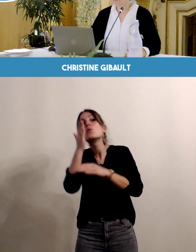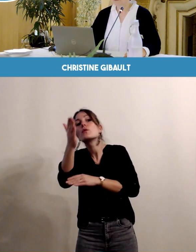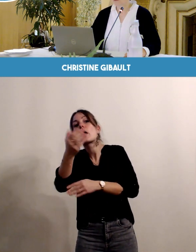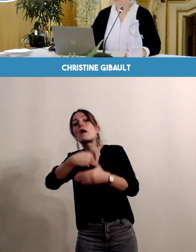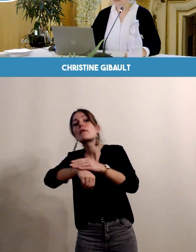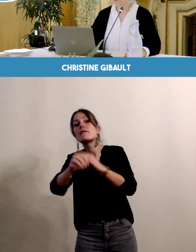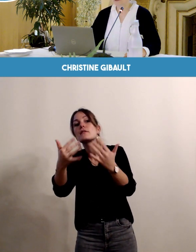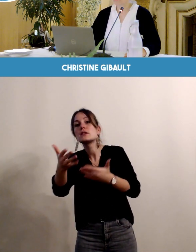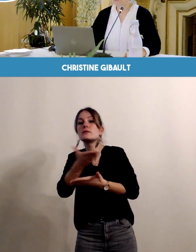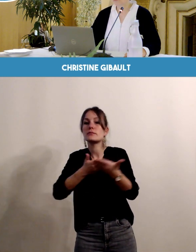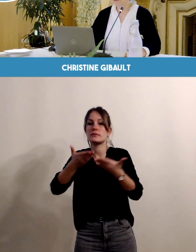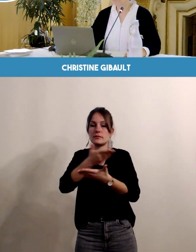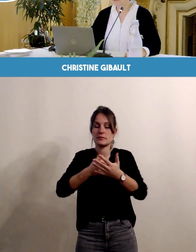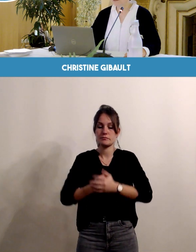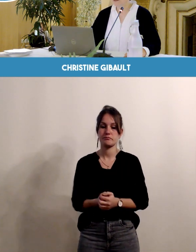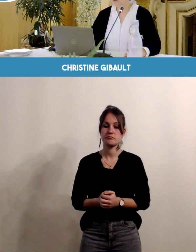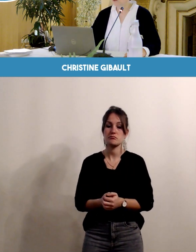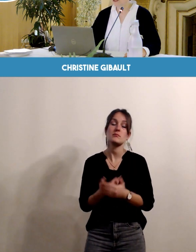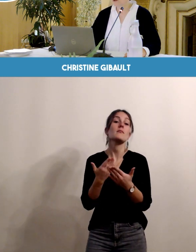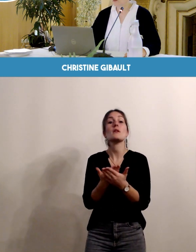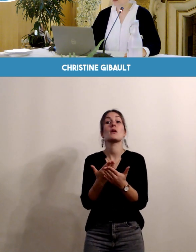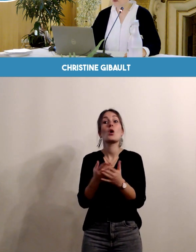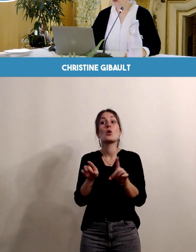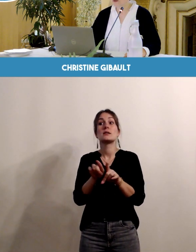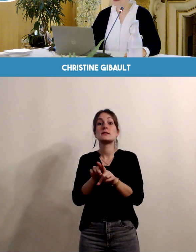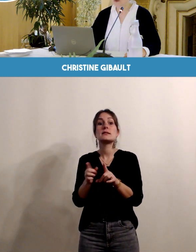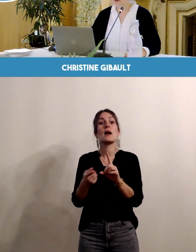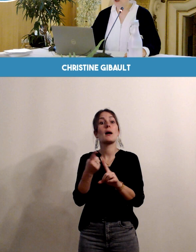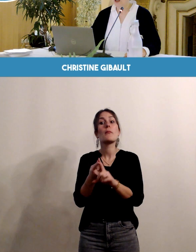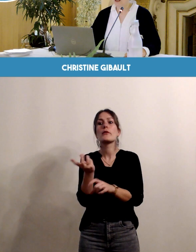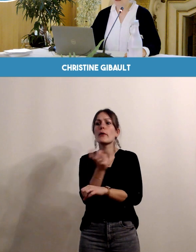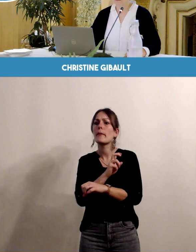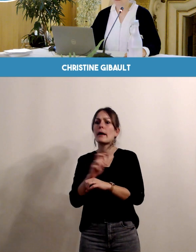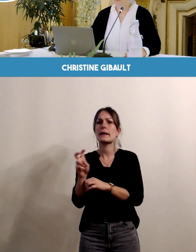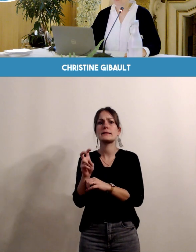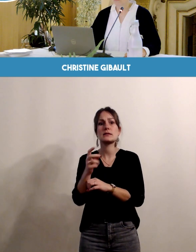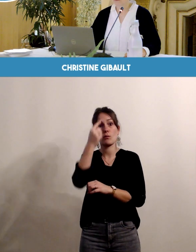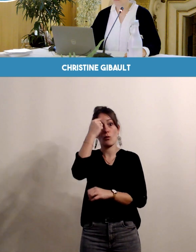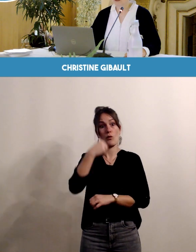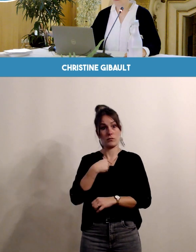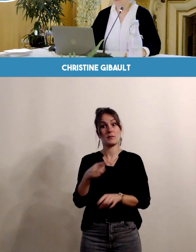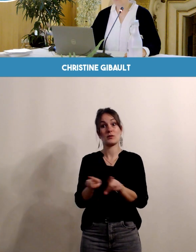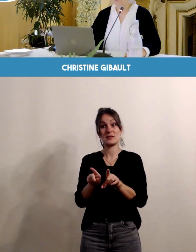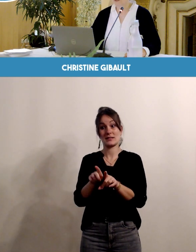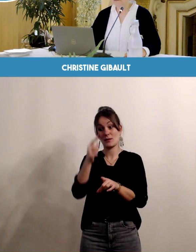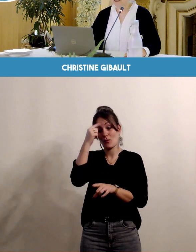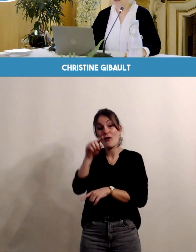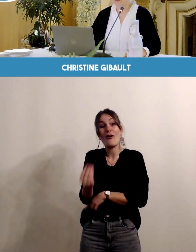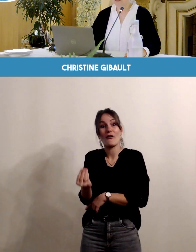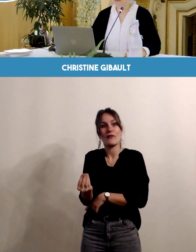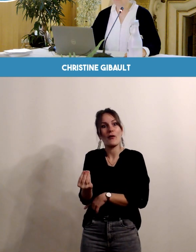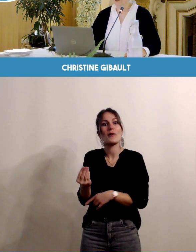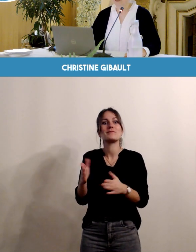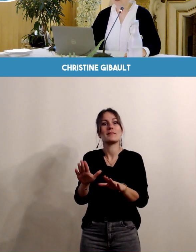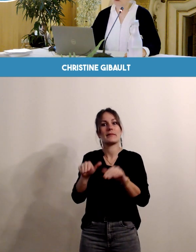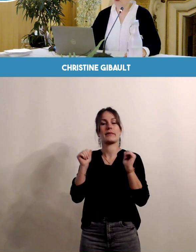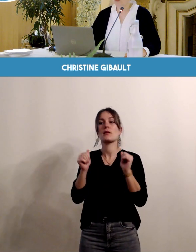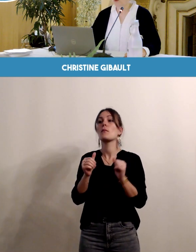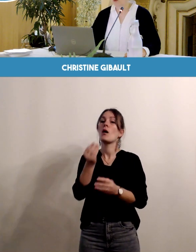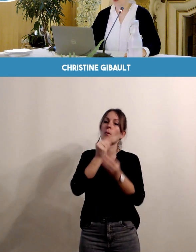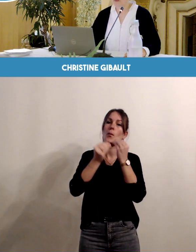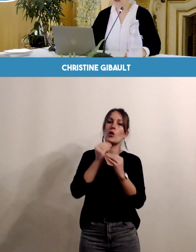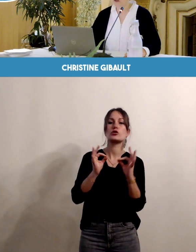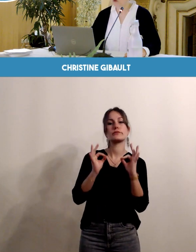Donc, vivre sa grossesse sereinement, c'est aussi limiter les facteurs de risque pour vous et votre enfant. On l'a vu. Manger, diversifier, équilibrer.